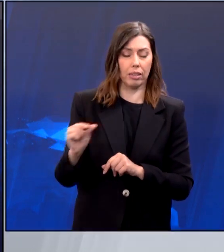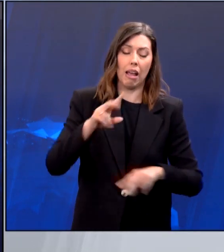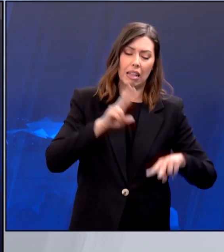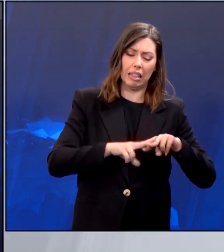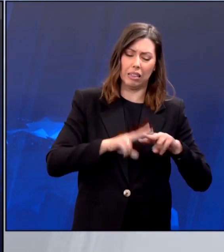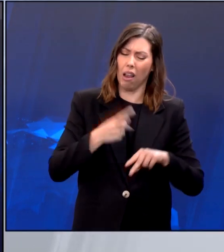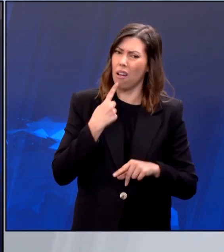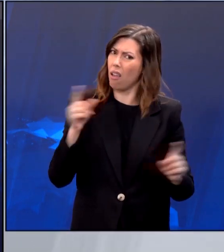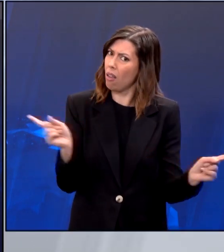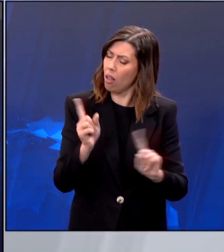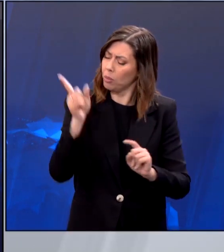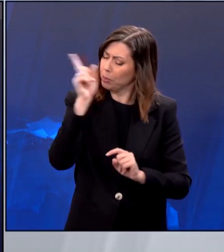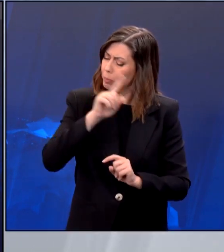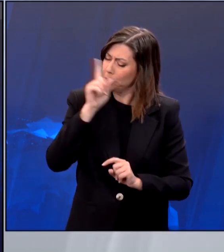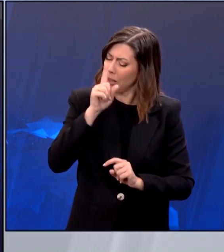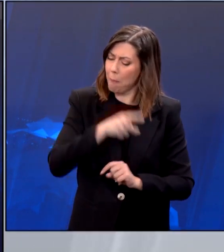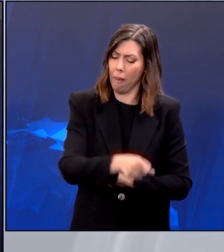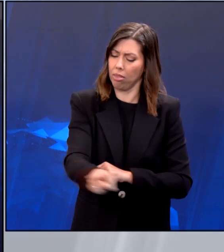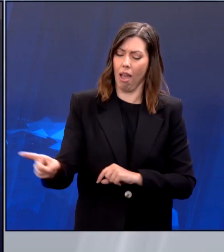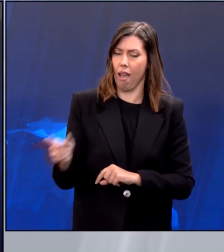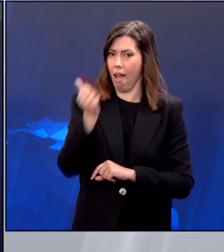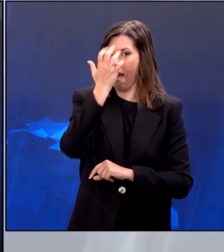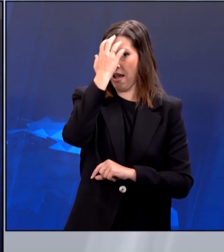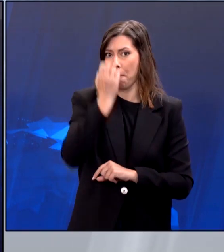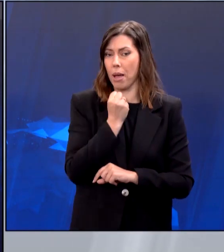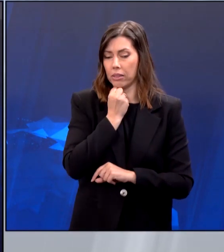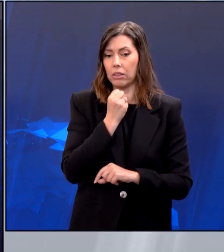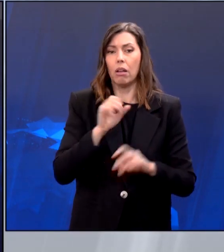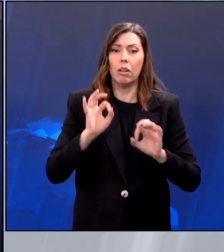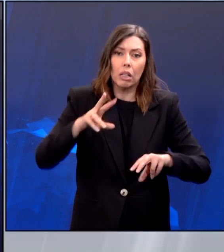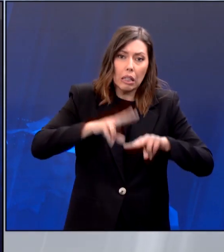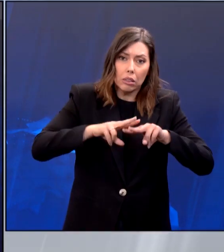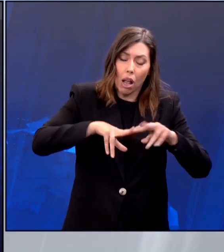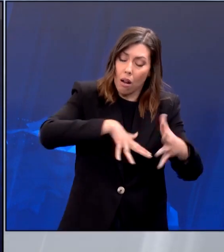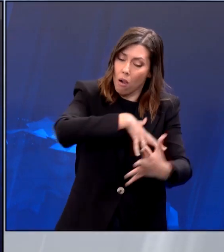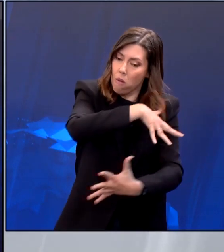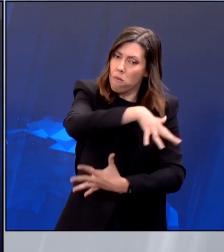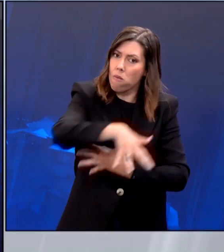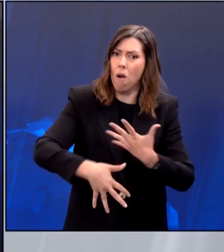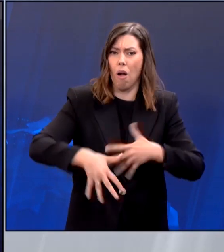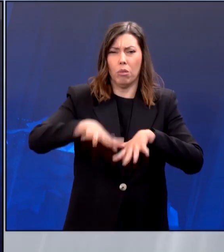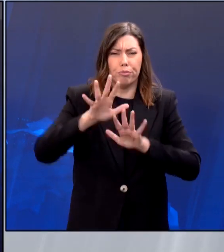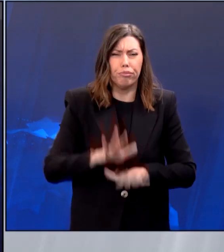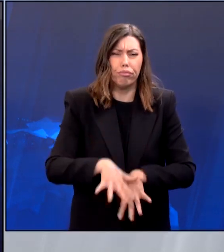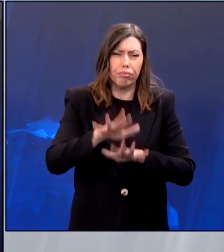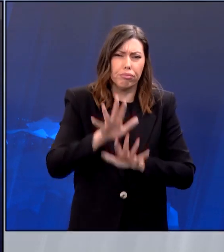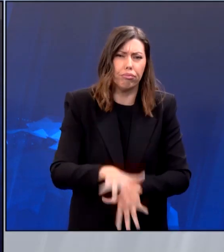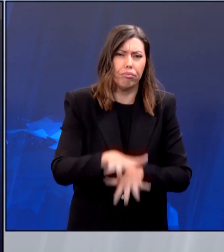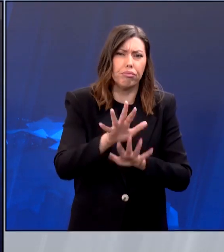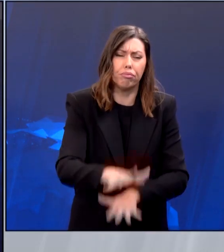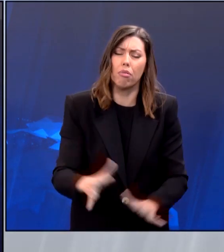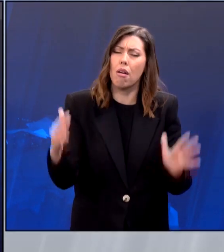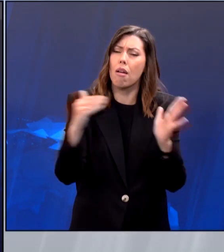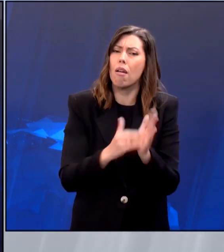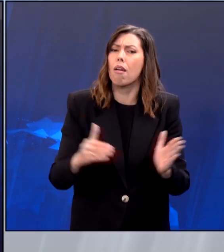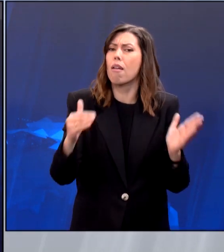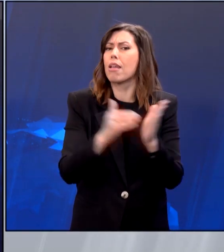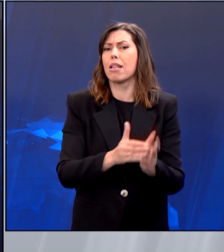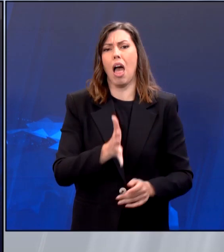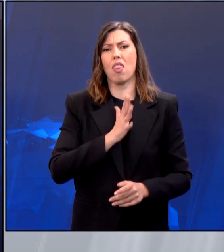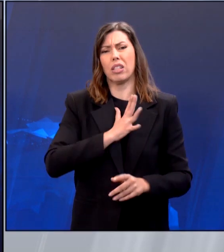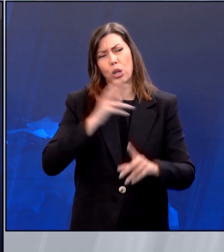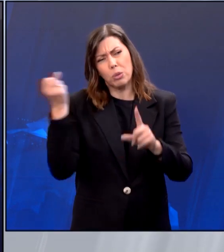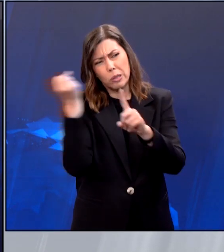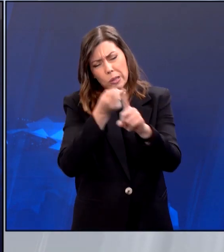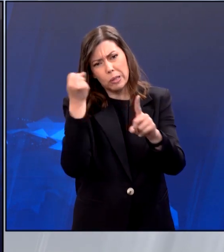ισχυρισμούς των ένοπλων εξτρεμιστών την ίδια ώρα που το εσωτερικό της χώρας βράζει. Με νέες διαδηλώσεις, χιλιάδες άνθρωποι ζήτησαν άμεση απελευθέρωση των ομήρων